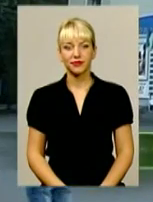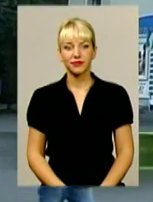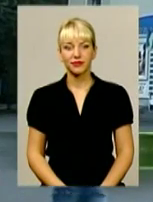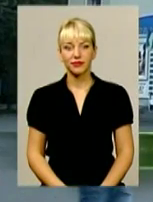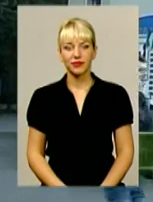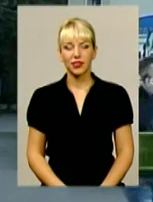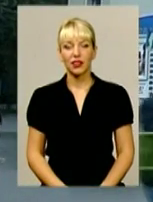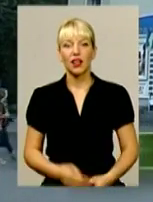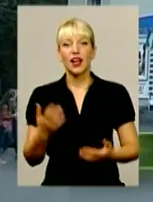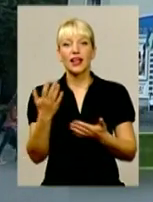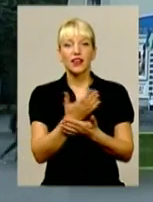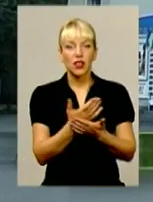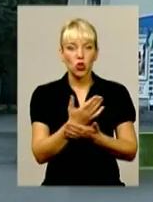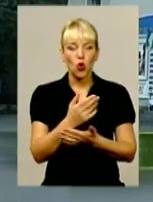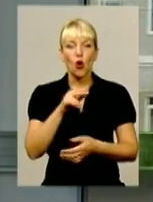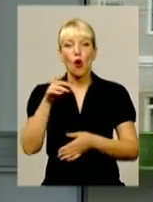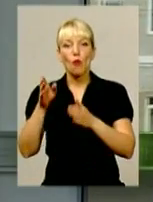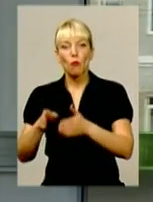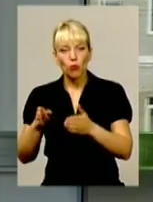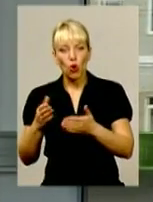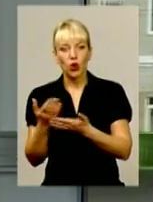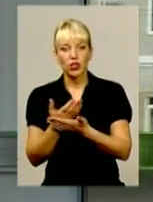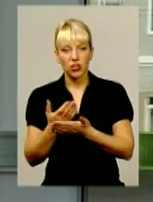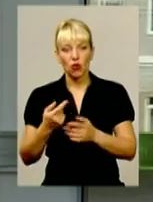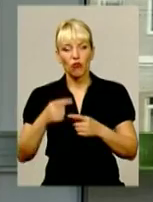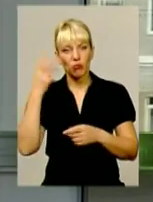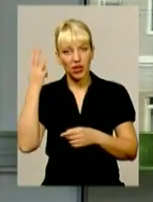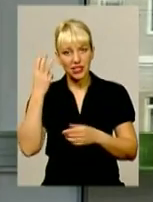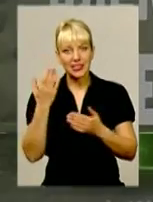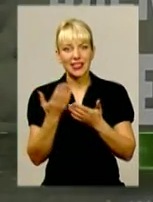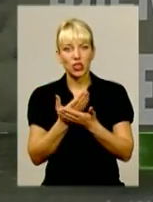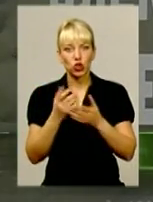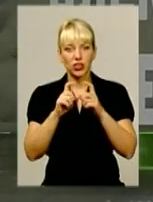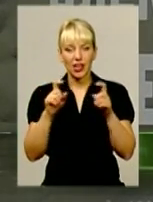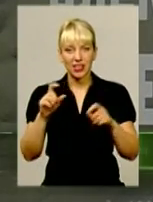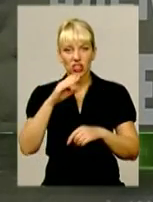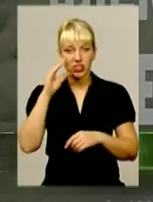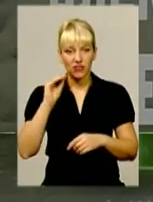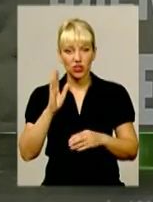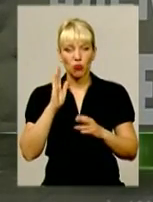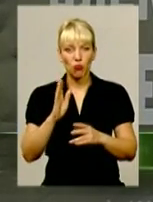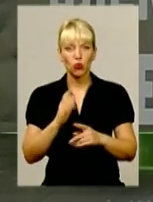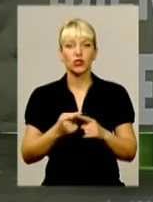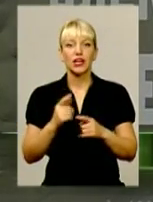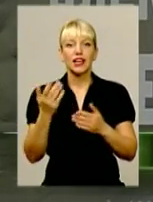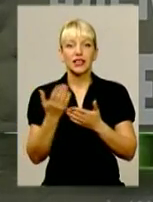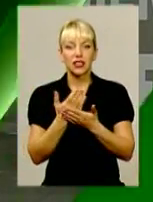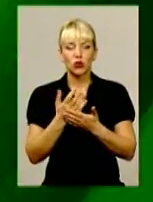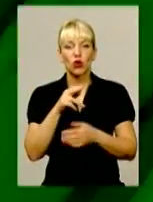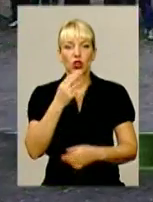Кіно про кіно. У Хмельницькому кінотеатрі імені Шевченка відбудуться ексклюзивні покази фільмів Олександра Довженка.